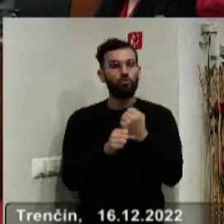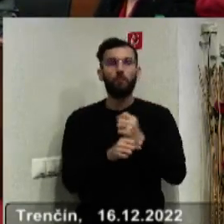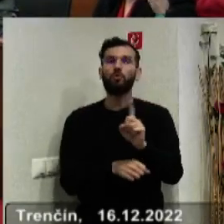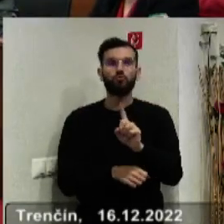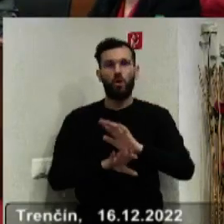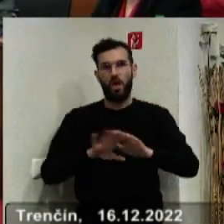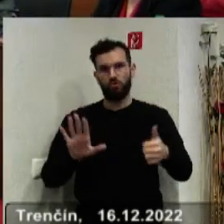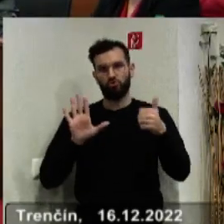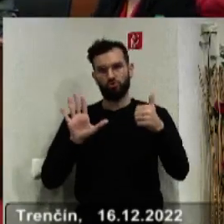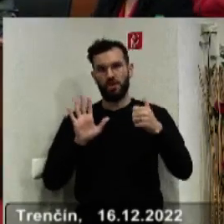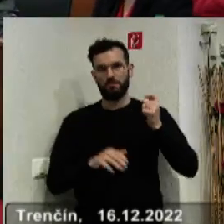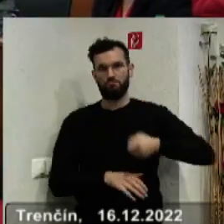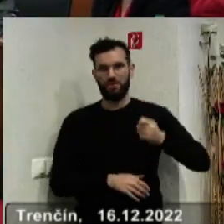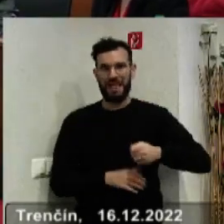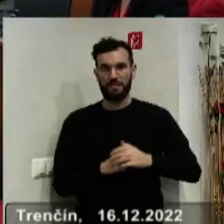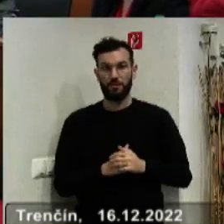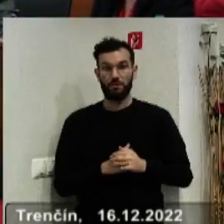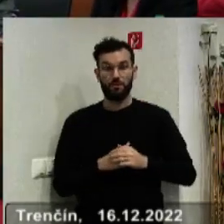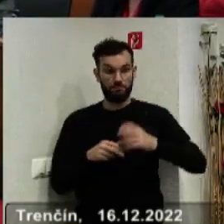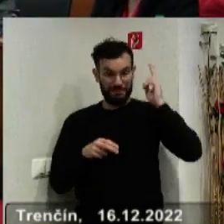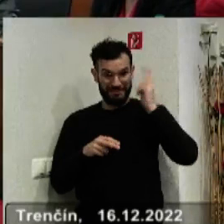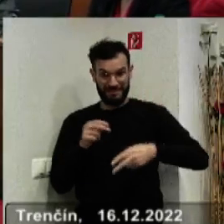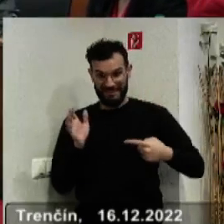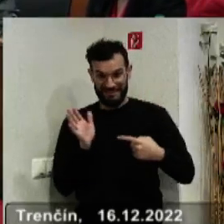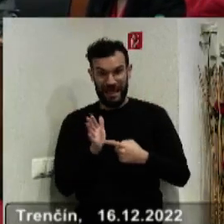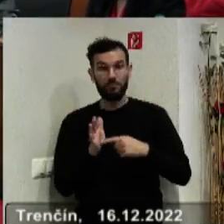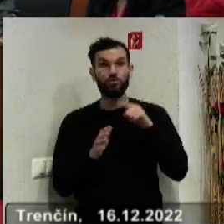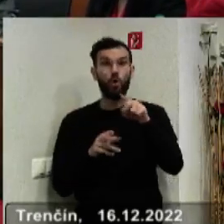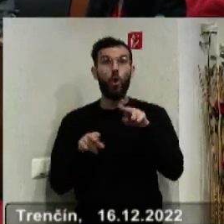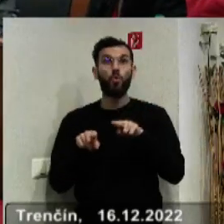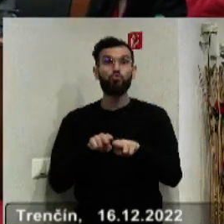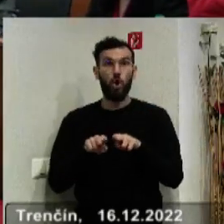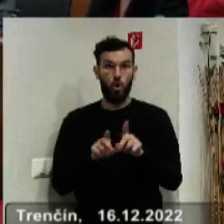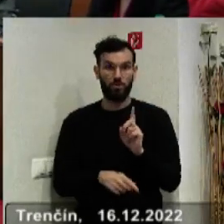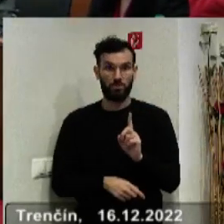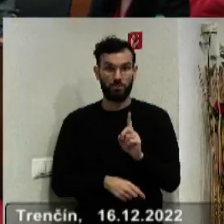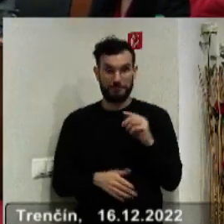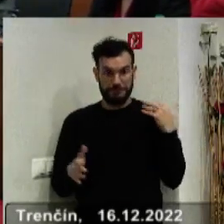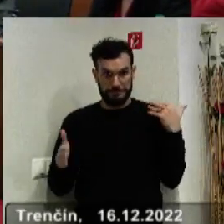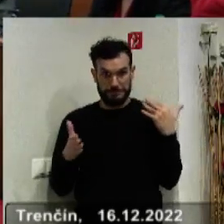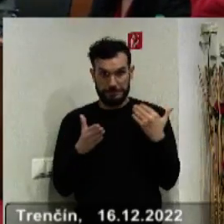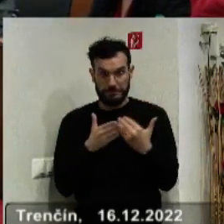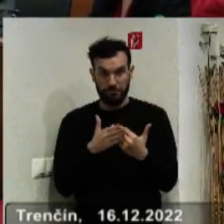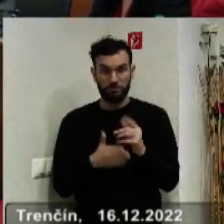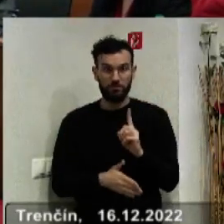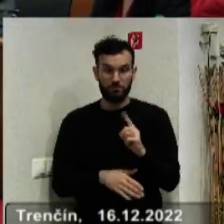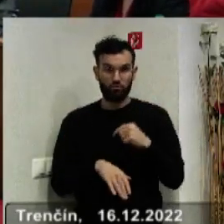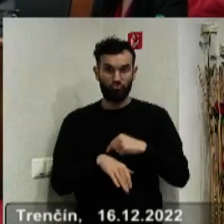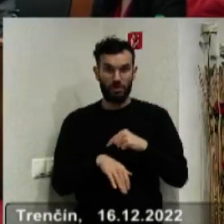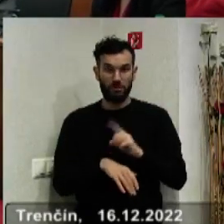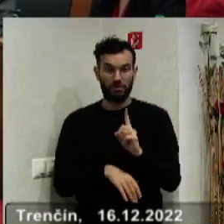poslanci. posledný termín je budúci útorok, čo je veľmi krátky čas.